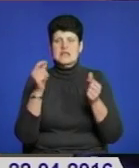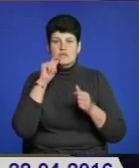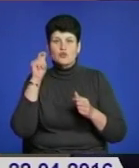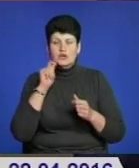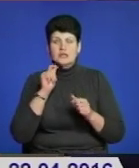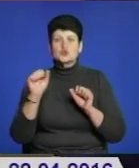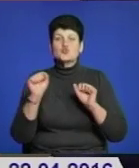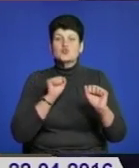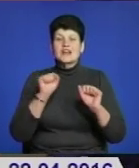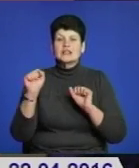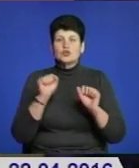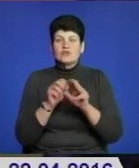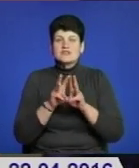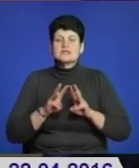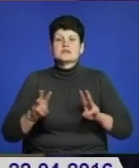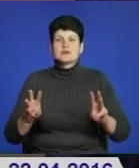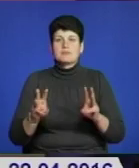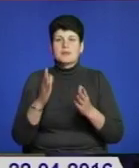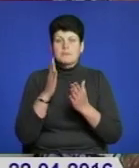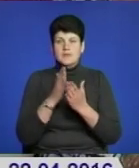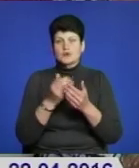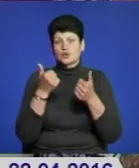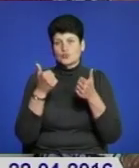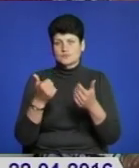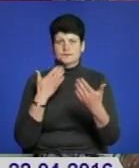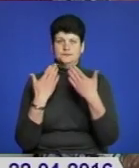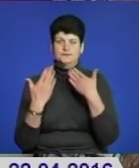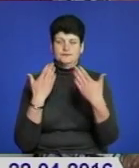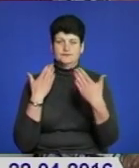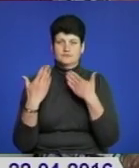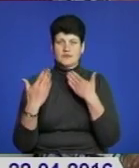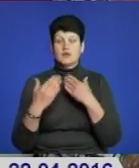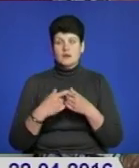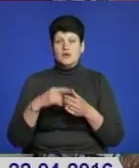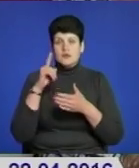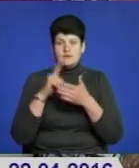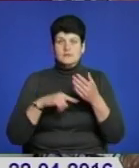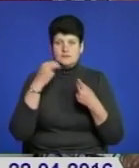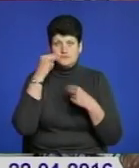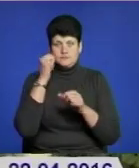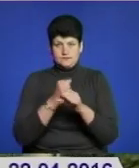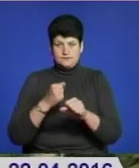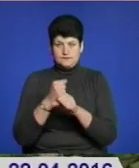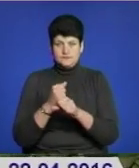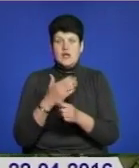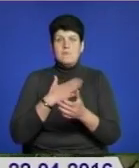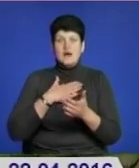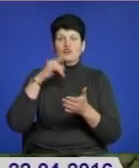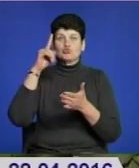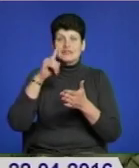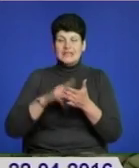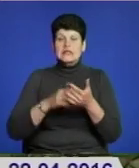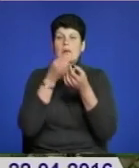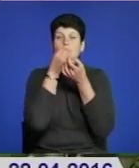урядовцями, каже очільниця казначейства, має добрі стосунки і налаштована на продуктивну роботу. Маю надії на